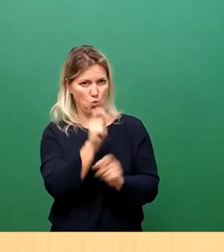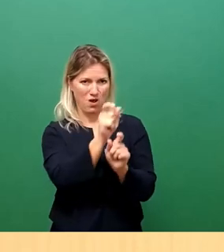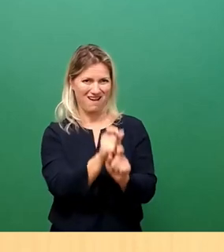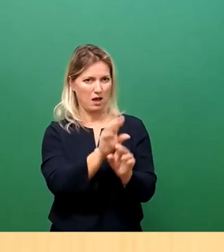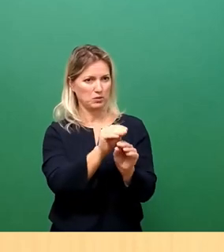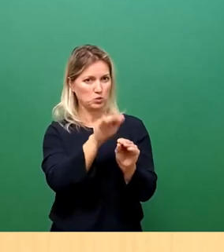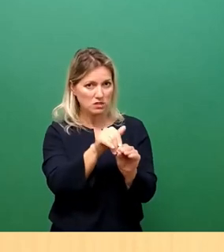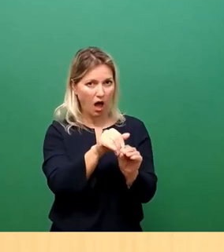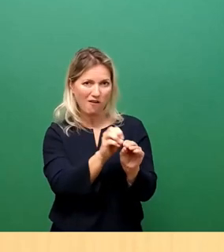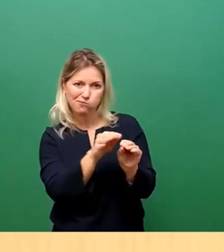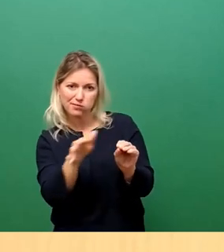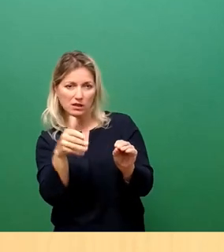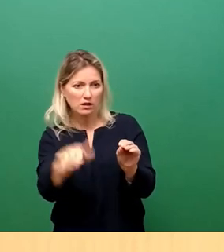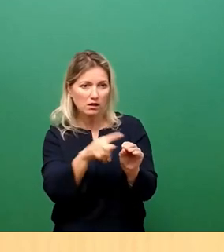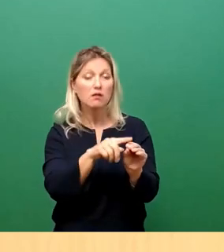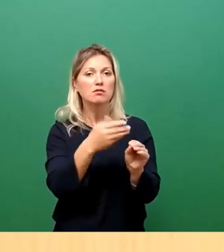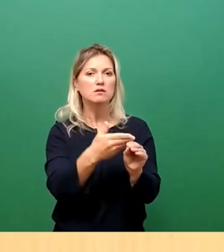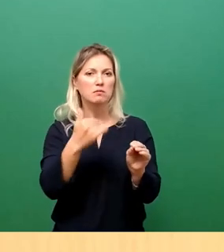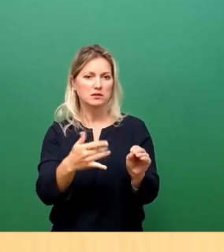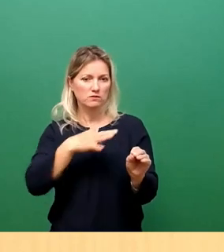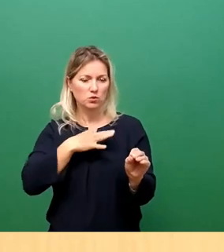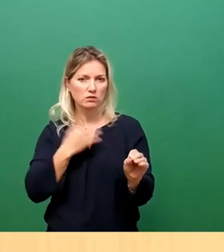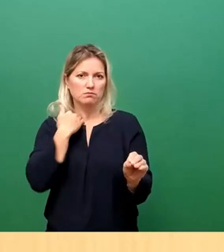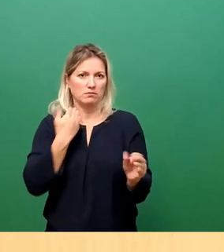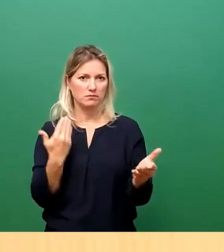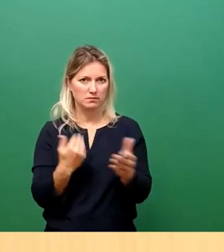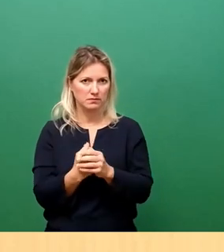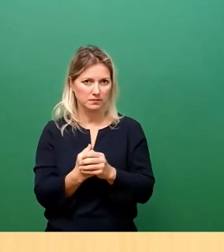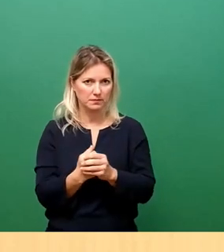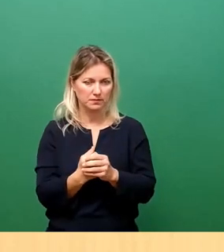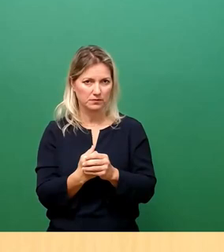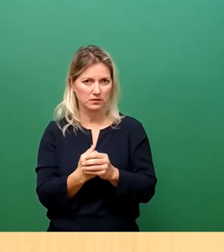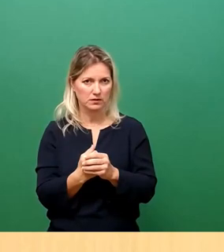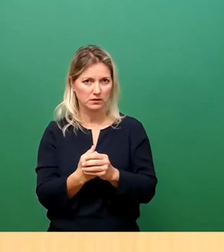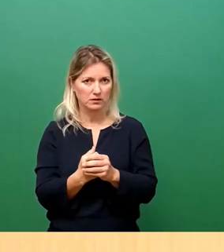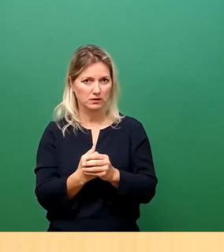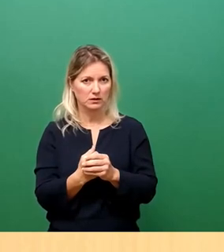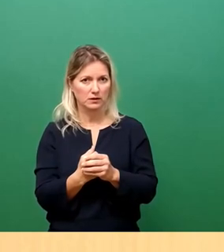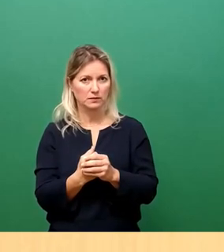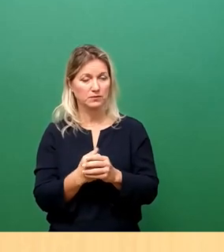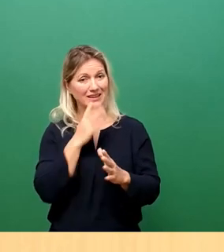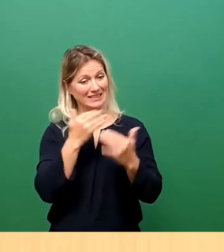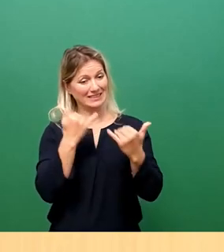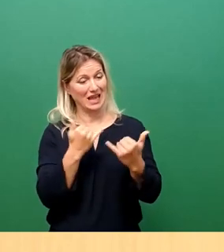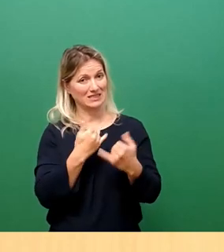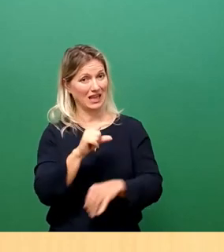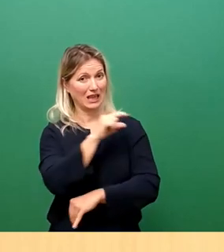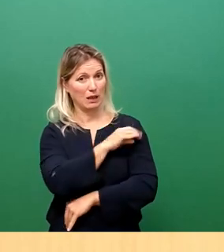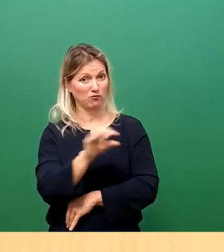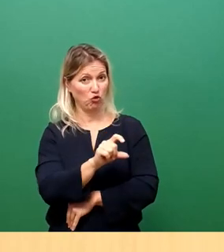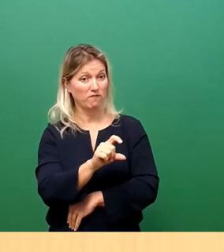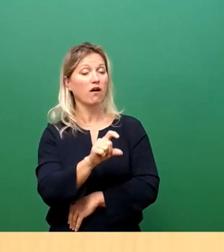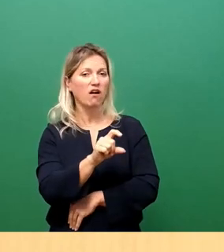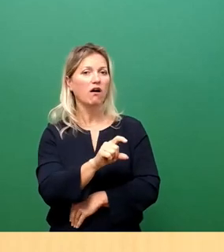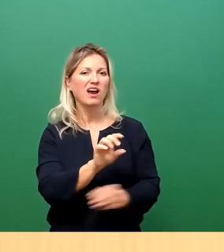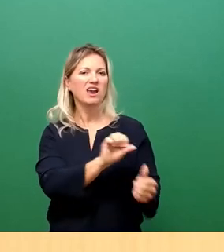Wir wissen natürlich ganz genau, dass die jetzigen Mittel, dass die jetzigen Impfstoffe gegen die Omikron-Variante nicht so wirksam